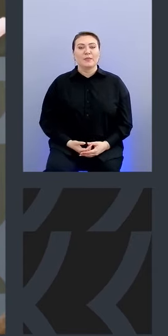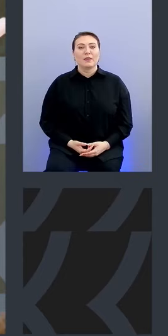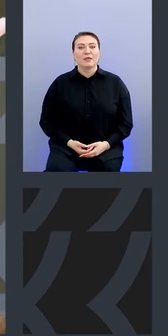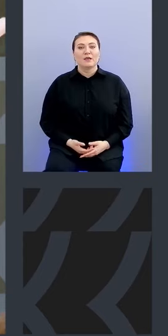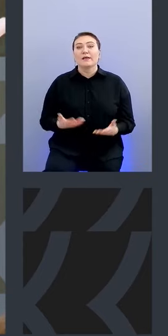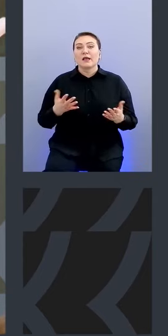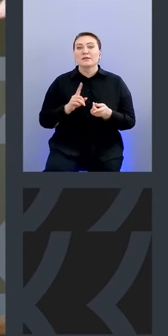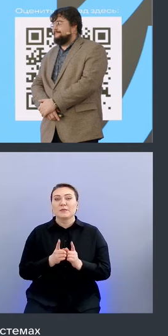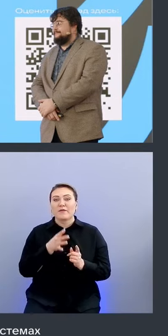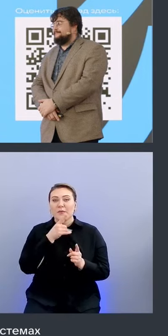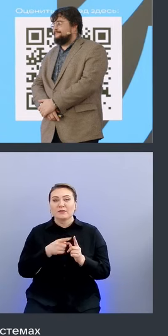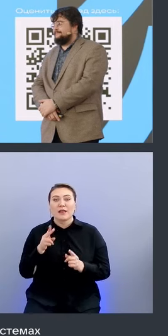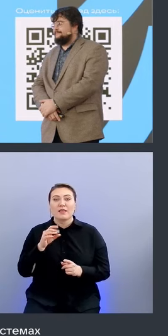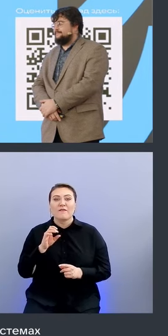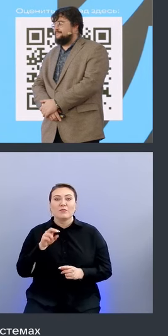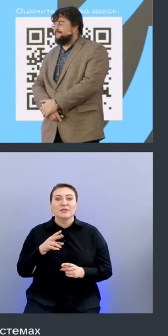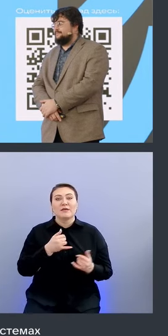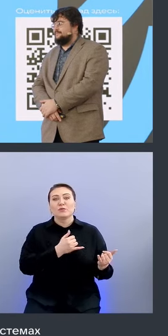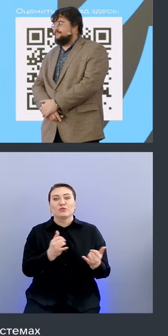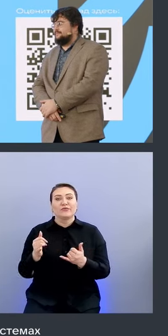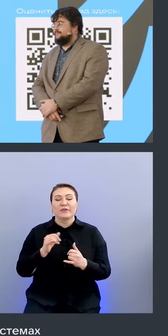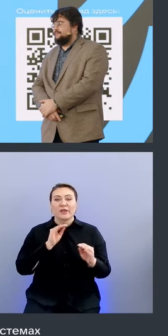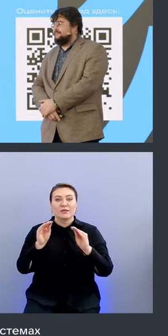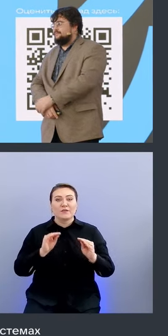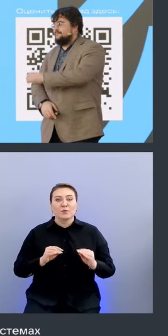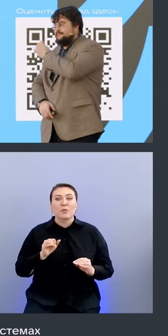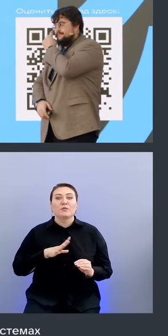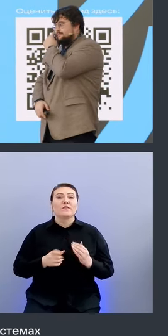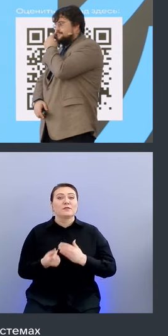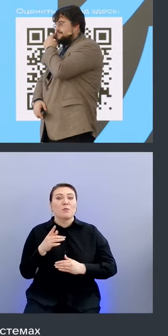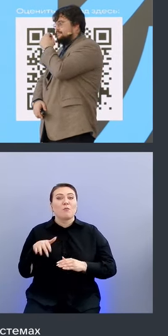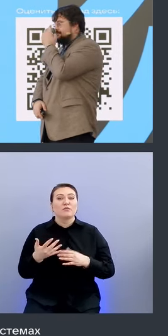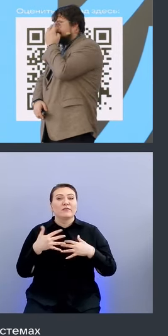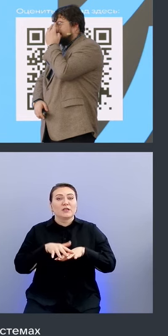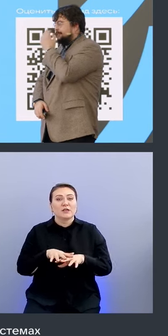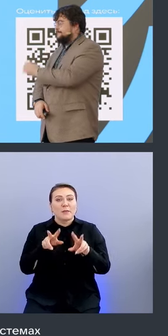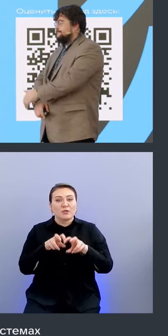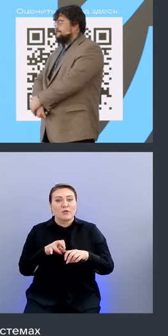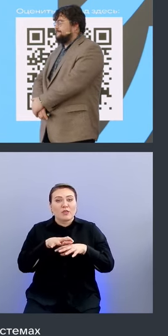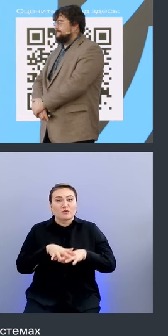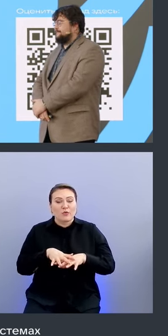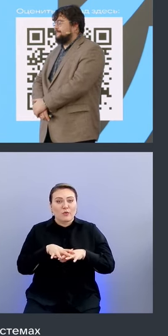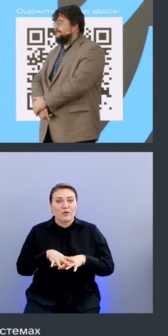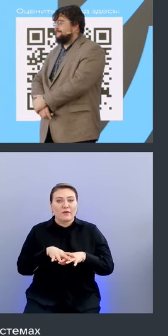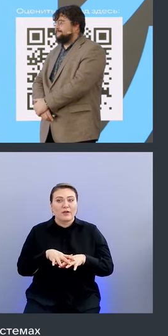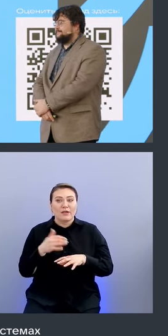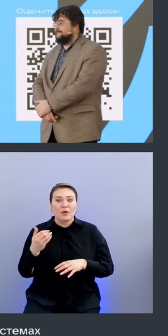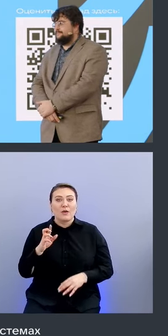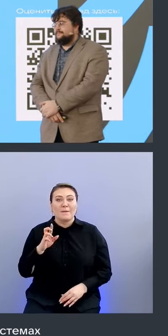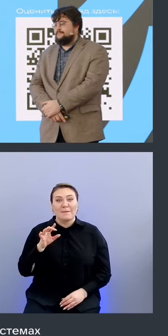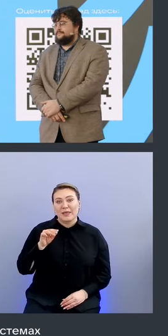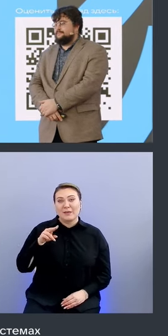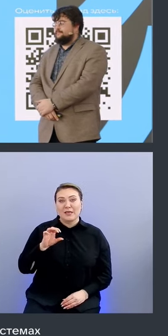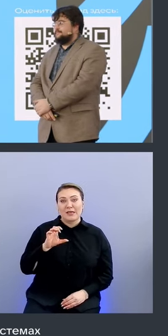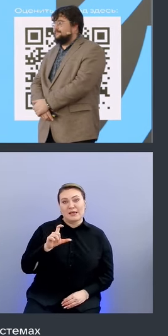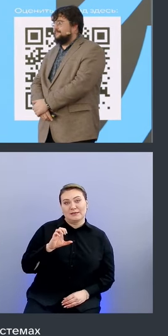изменения в процессах девопс и обслуживание инфраструктуры могут возникнуть после внедрения мониторинга на основе bpf